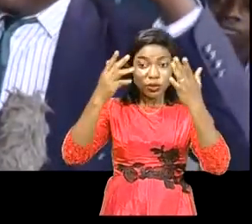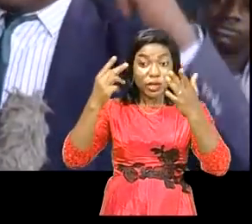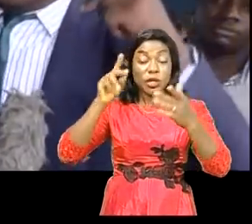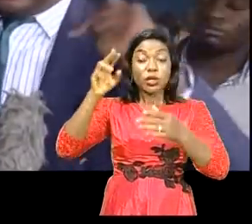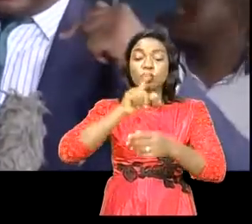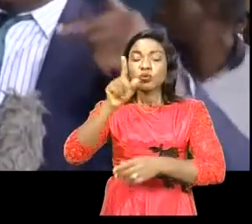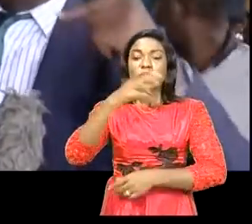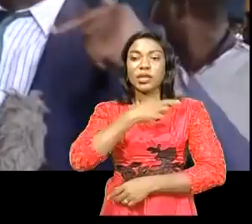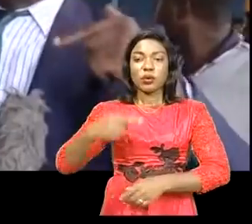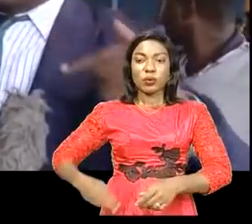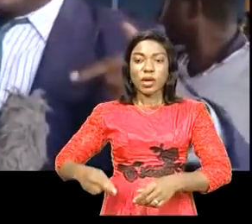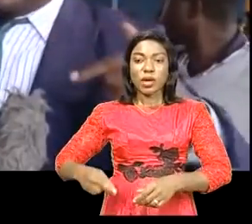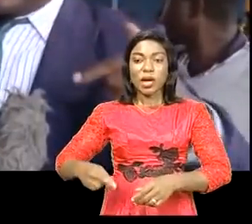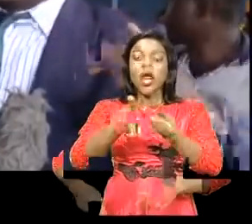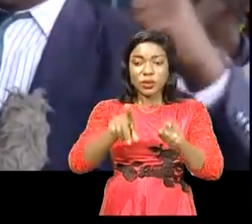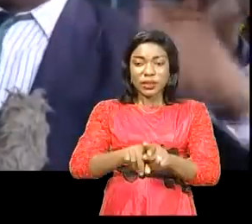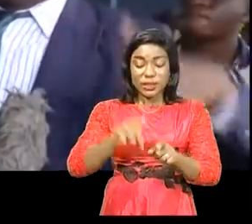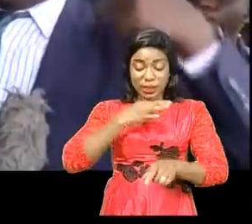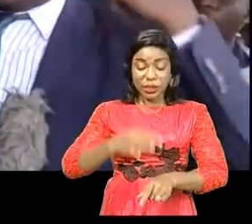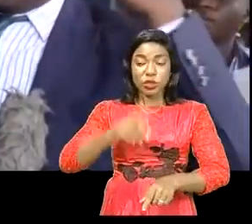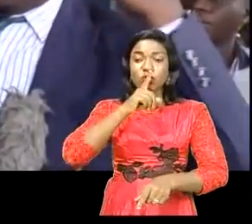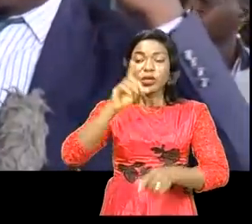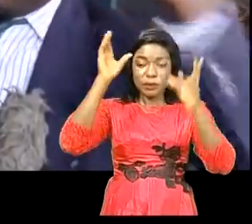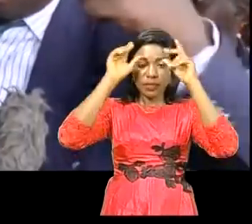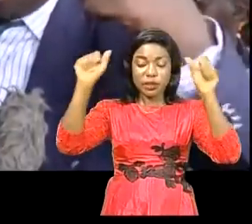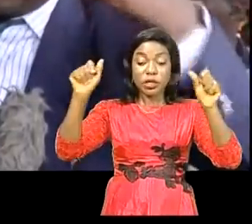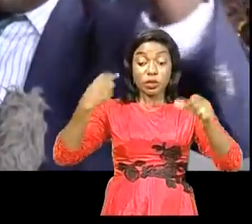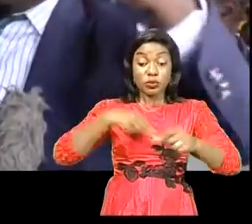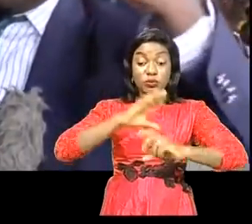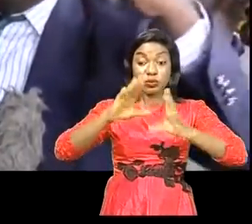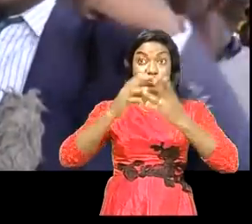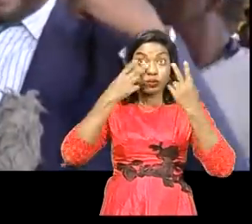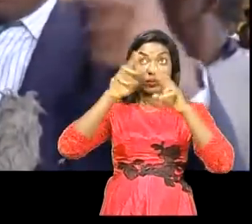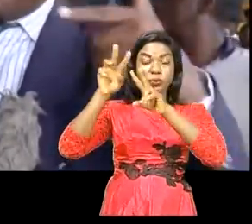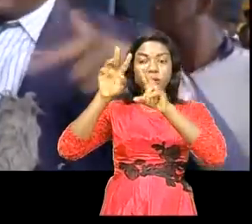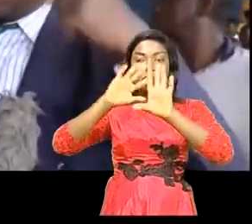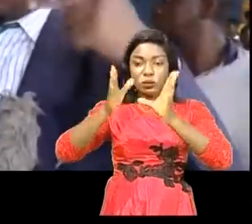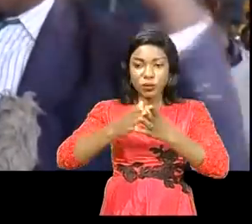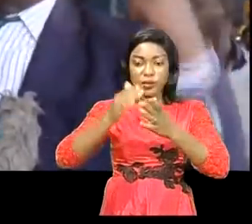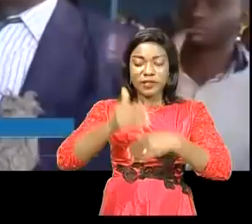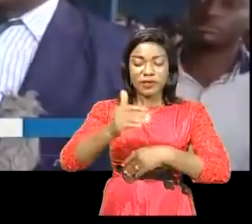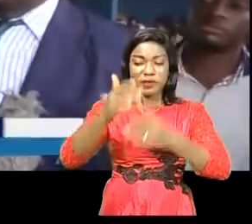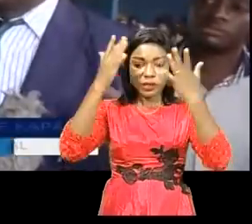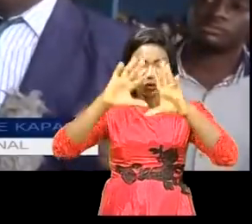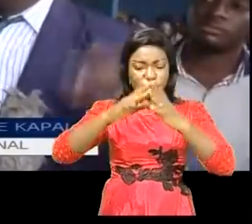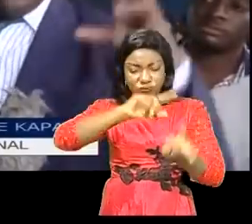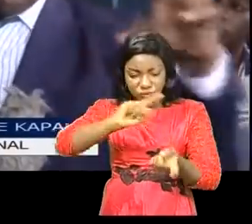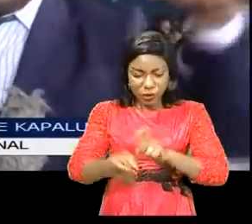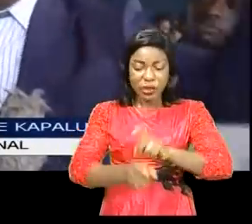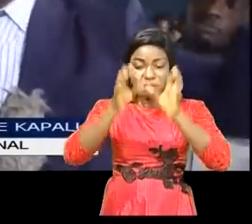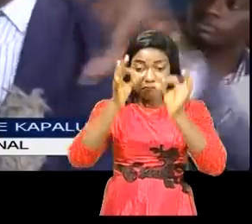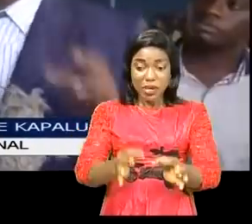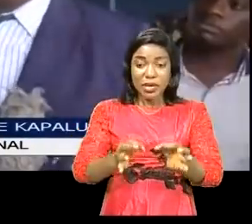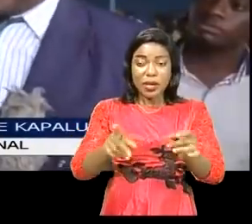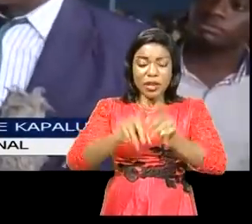roi et tu sais qu'il soit le président, et nous le regardons tous devant Dieu et nous partons, tout va changer. Même